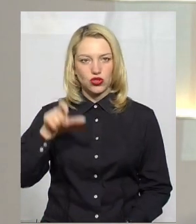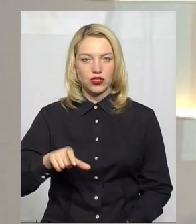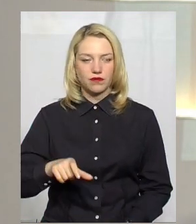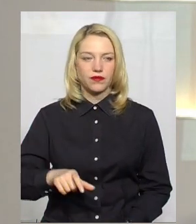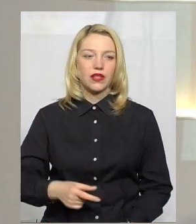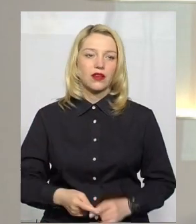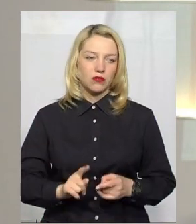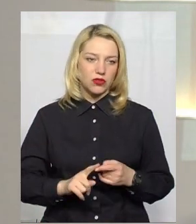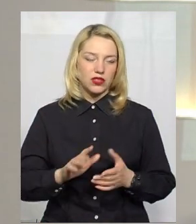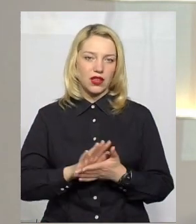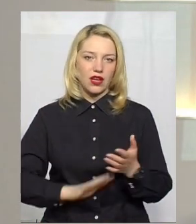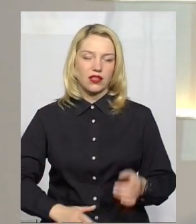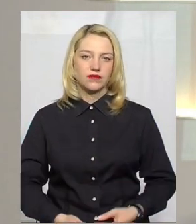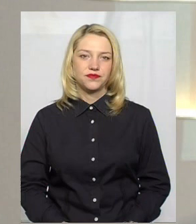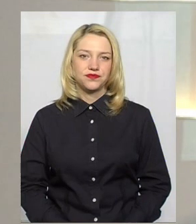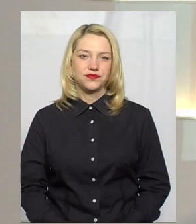Про це далі у сюжеті.